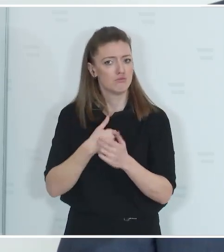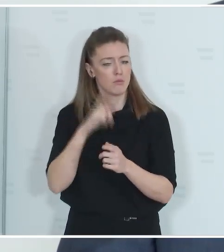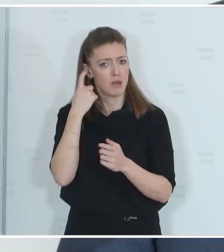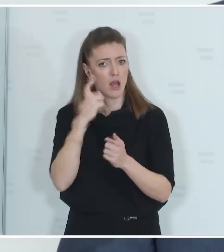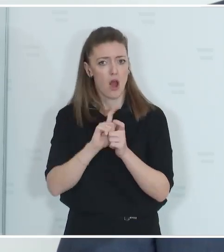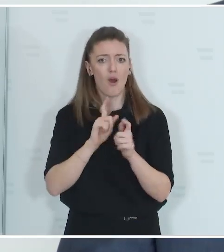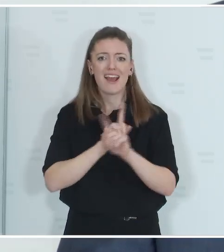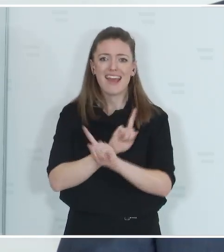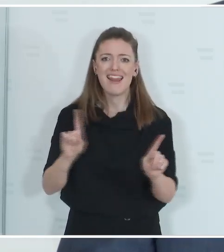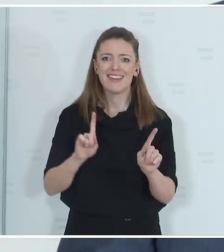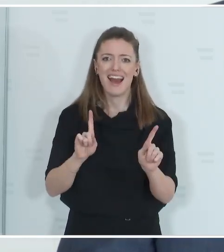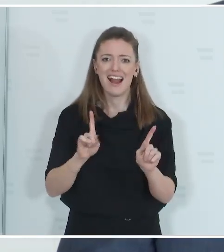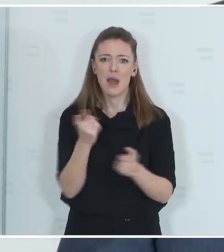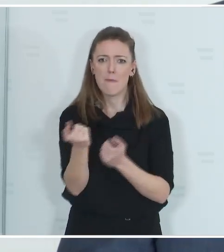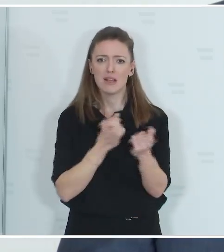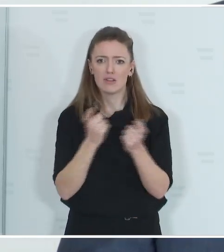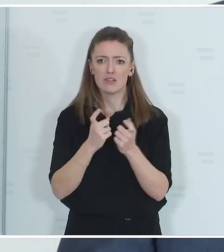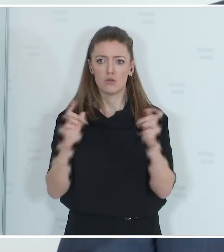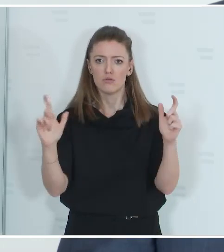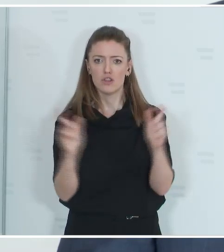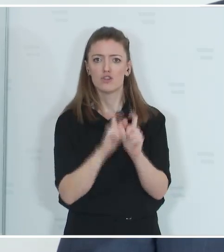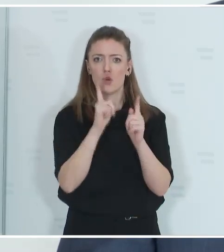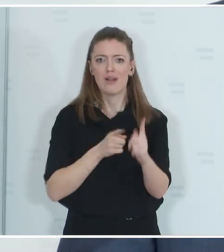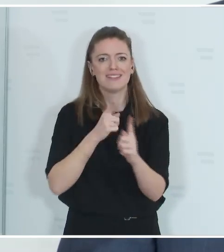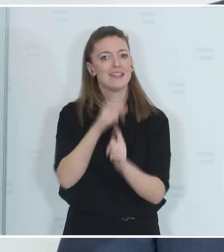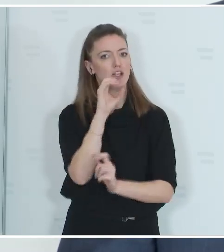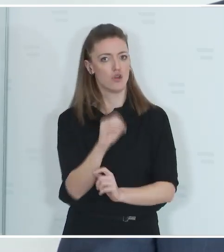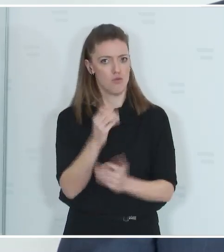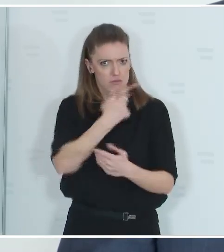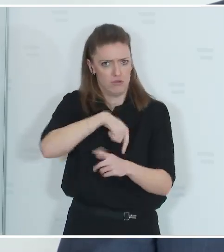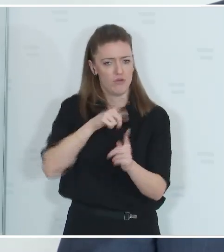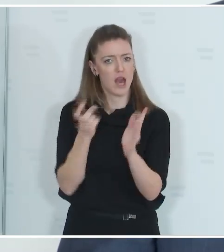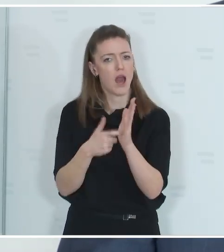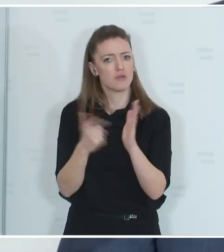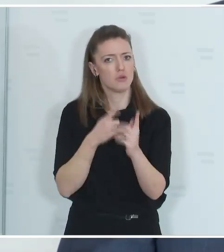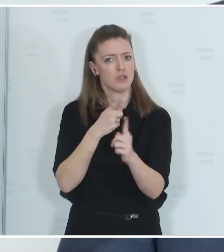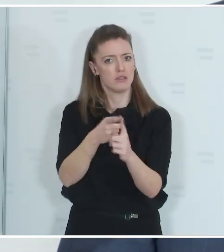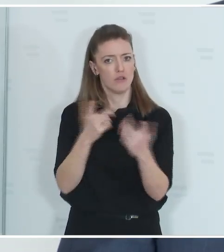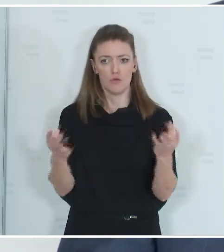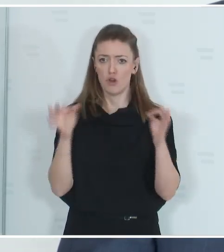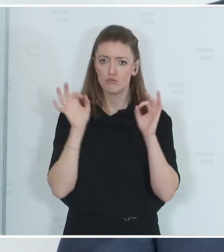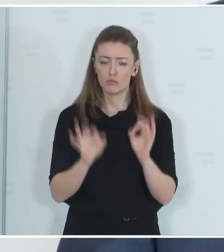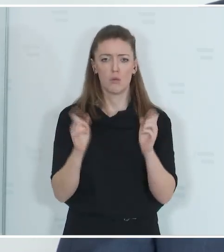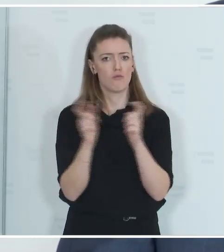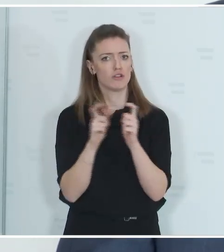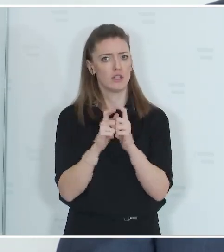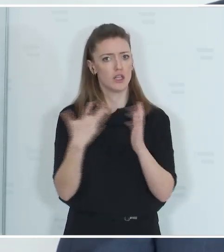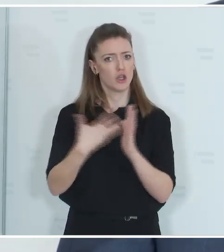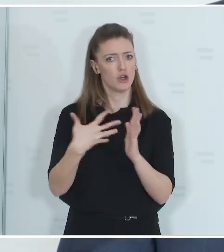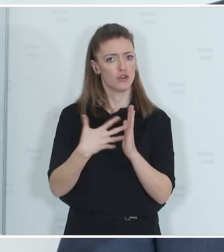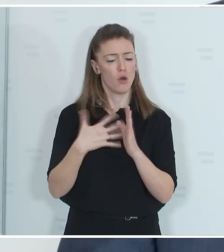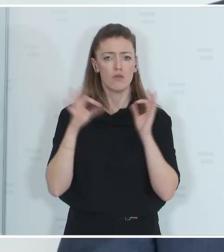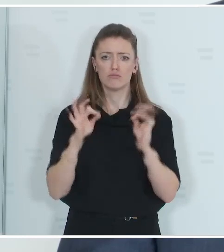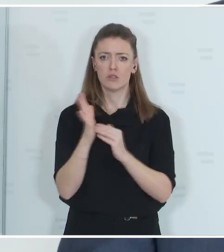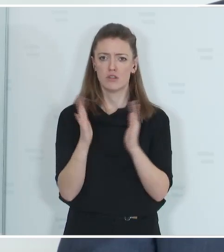Null drängen. Das muss doch der Anspruch, das muss doch das Ziel sein einer funktionierenden Kontrolle, eines funktionierenden